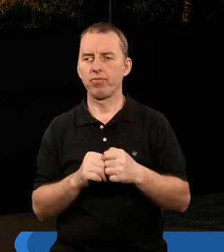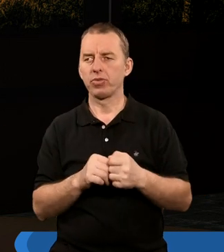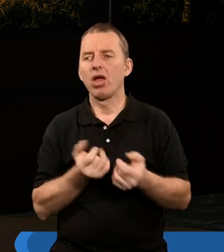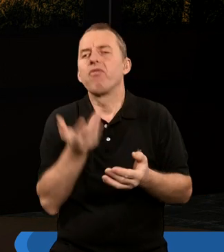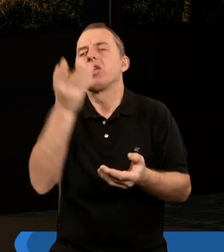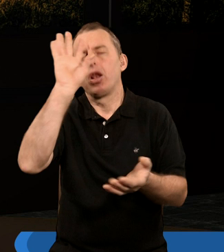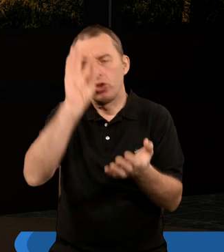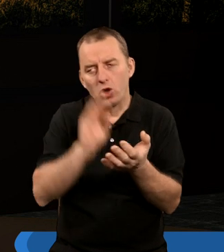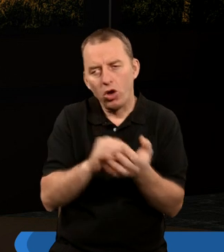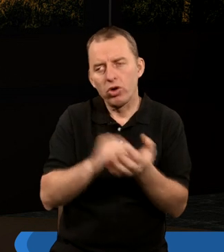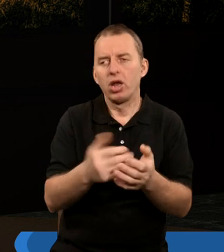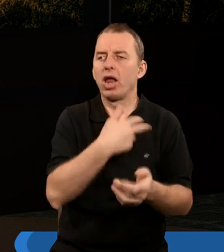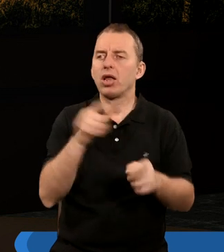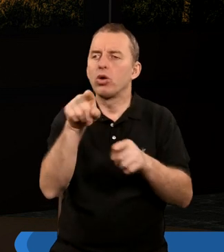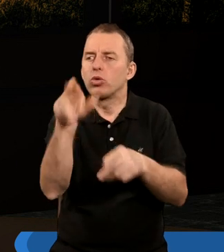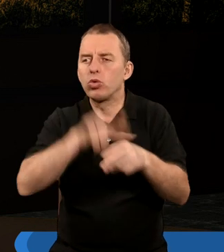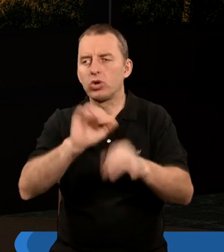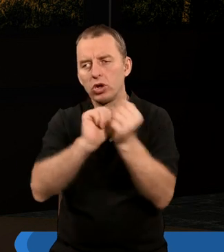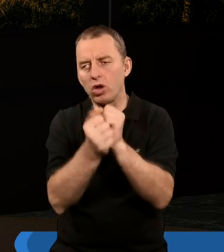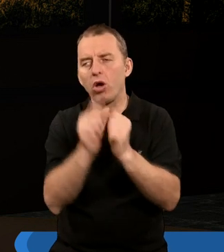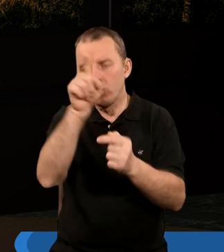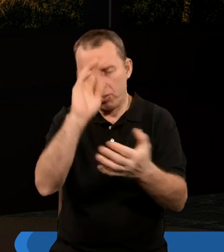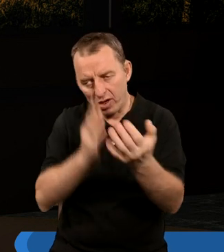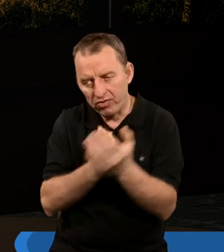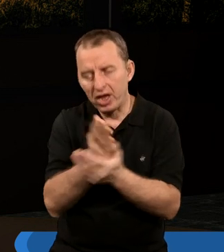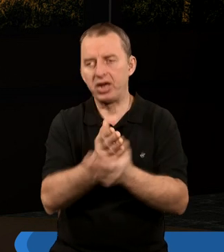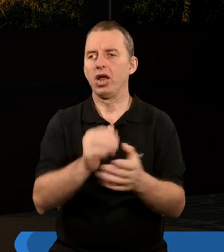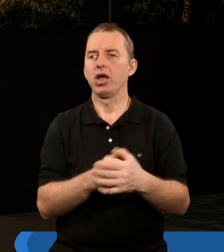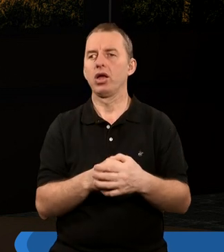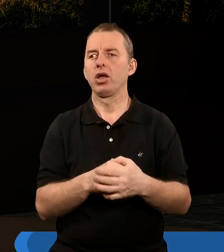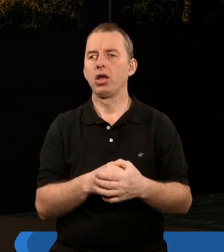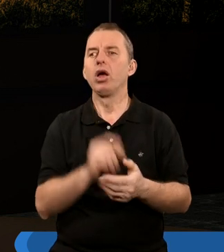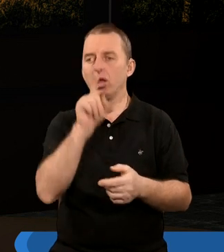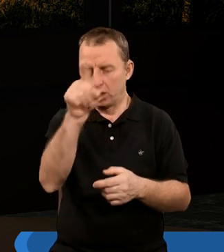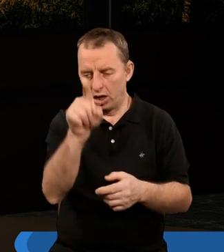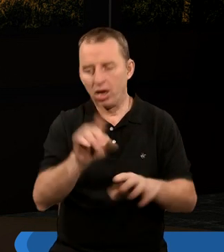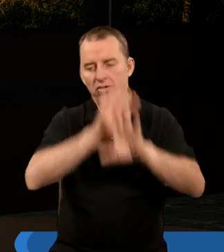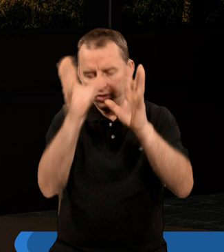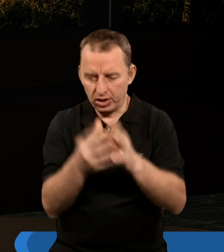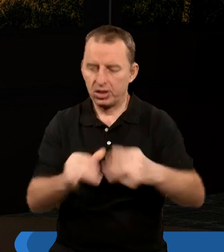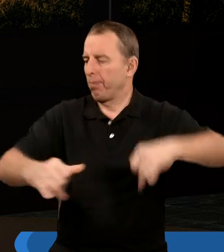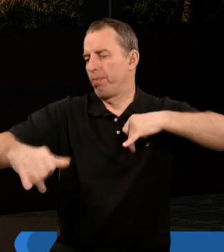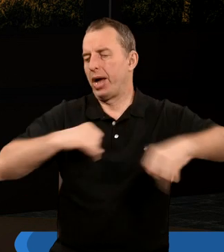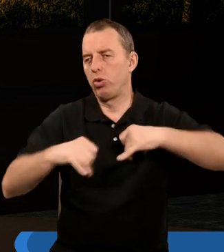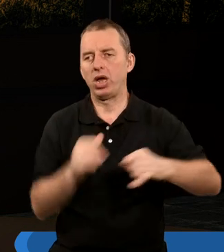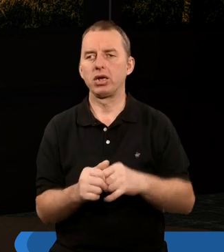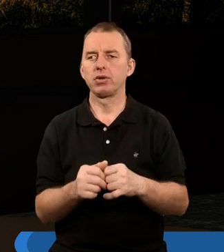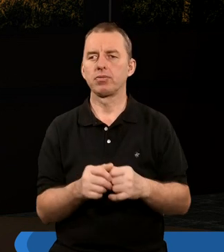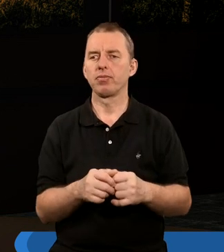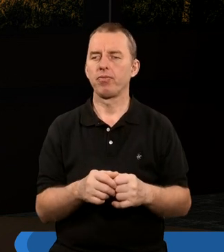tak wielu doświadczeń dla tych, którzy są Tobie wierni, Ty nad tym wszystkim panujesz.